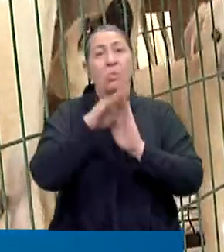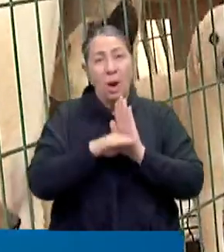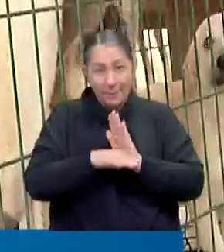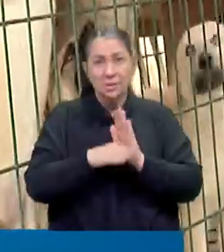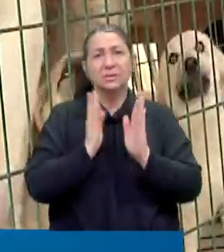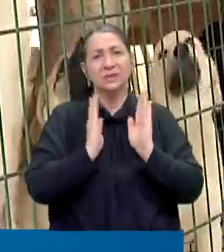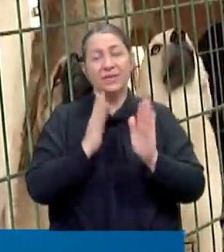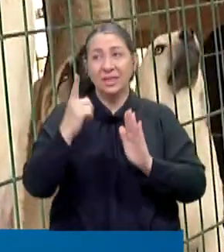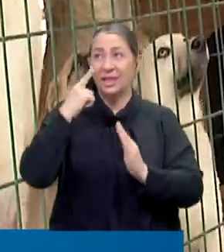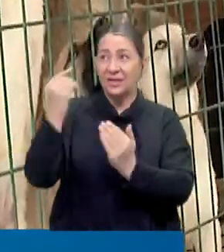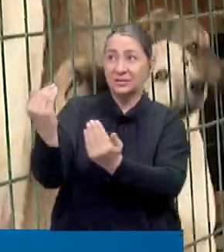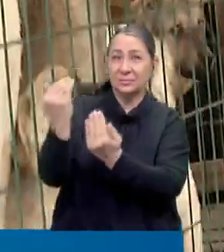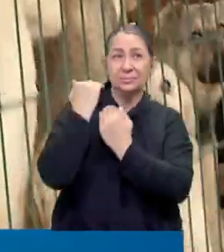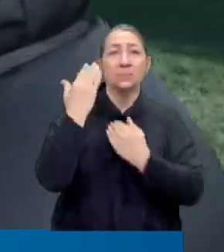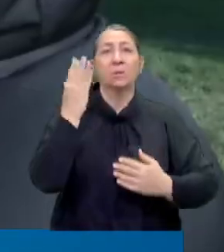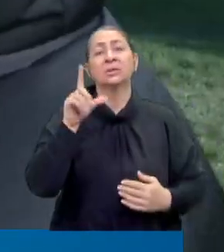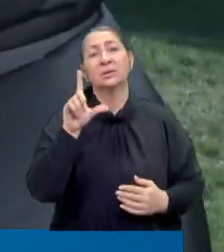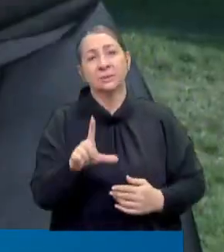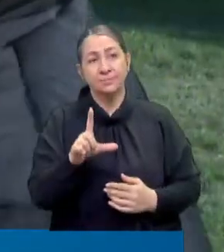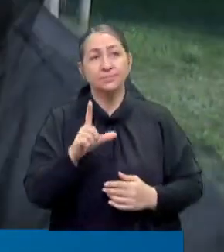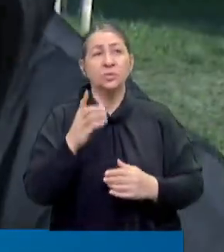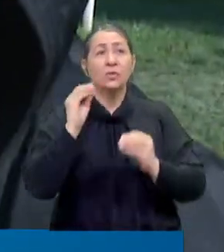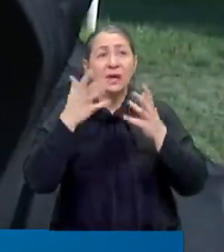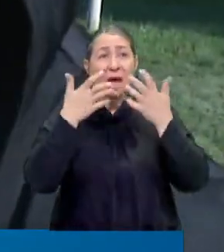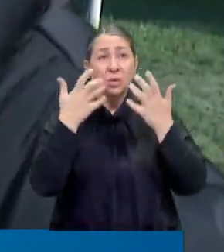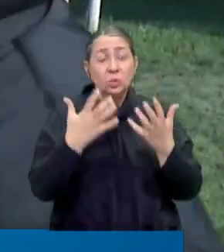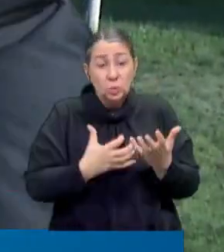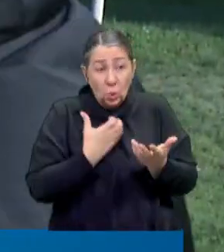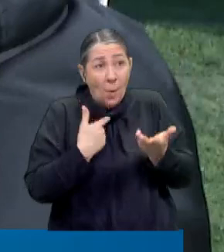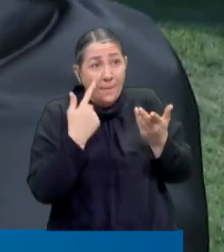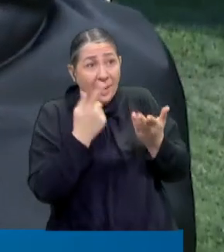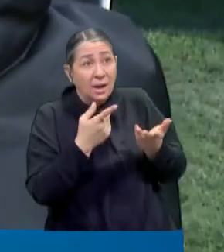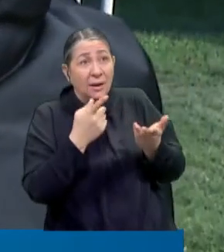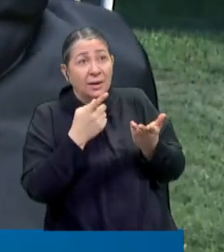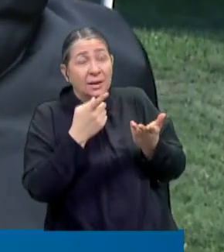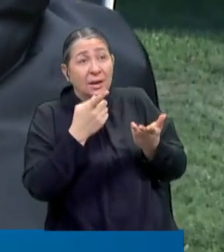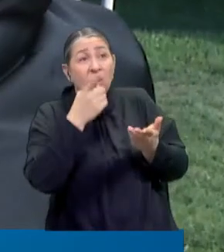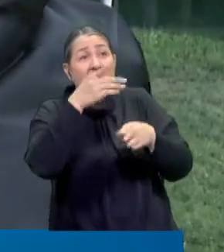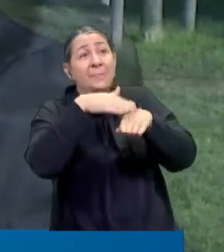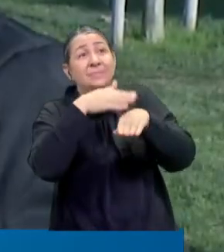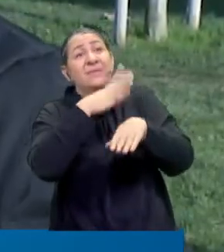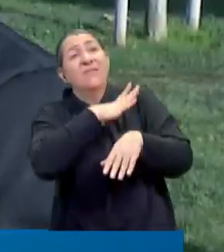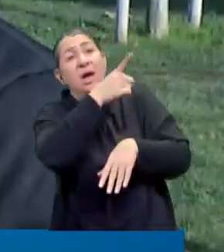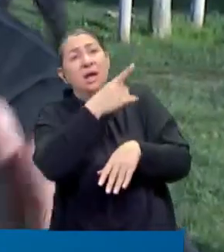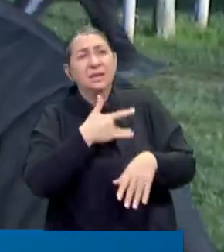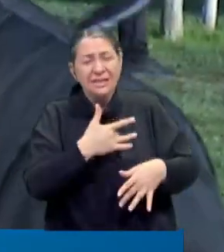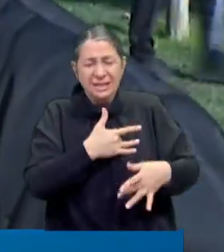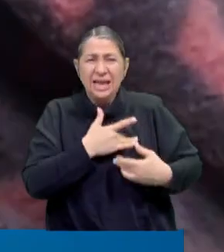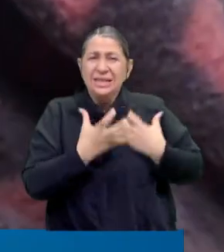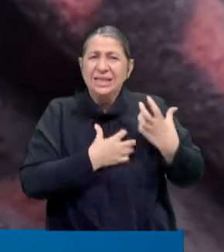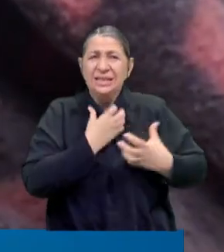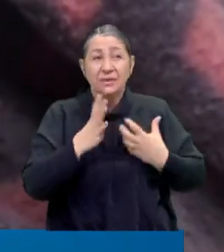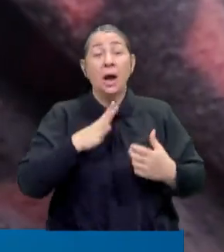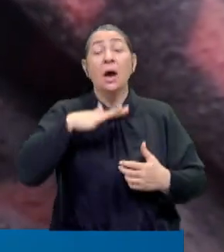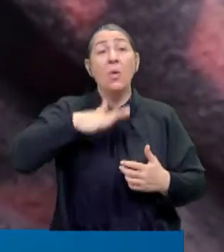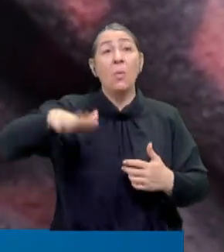devletimiz tarafından desteklenmesi. Şu hayvanlarda ben özülüyorum tabii ki bak orada kediler de var vicdan azabı çekiyorum.